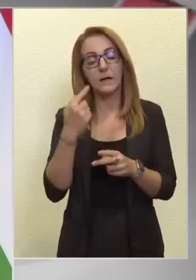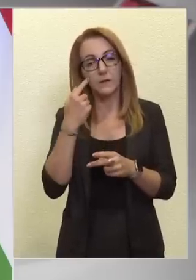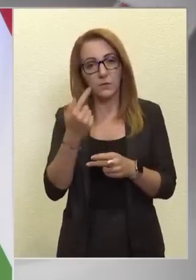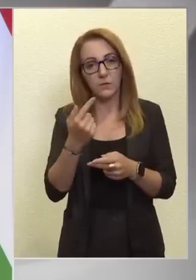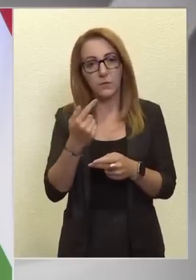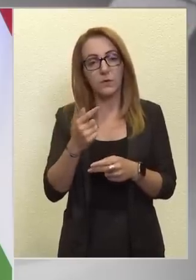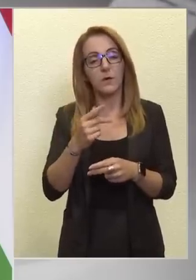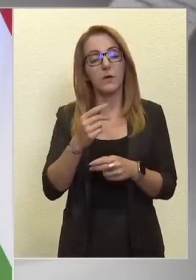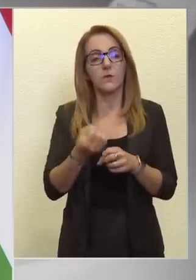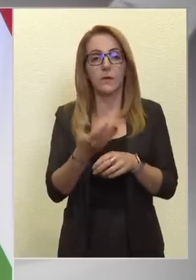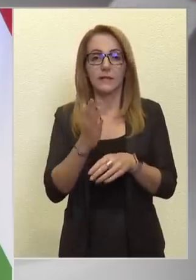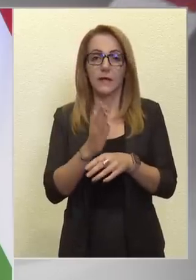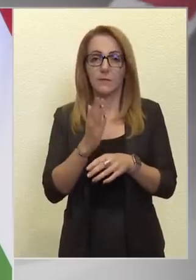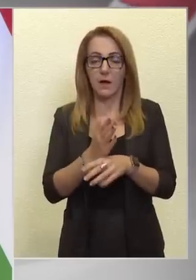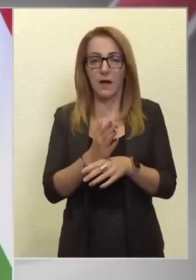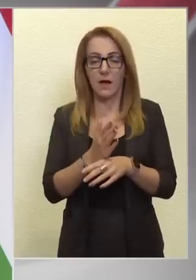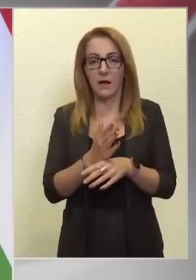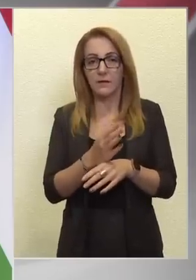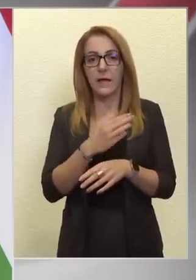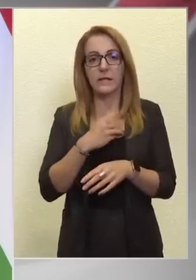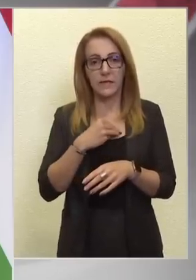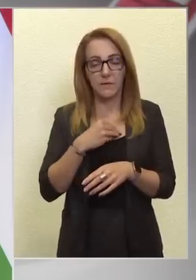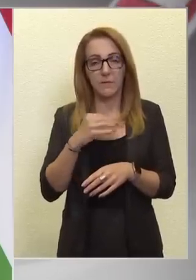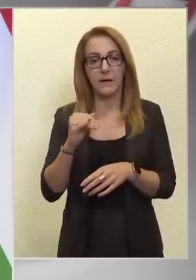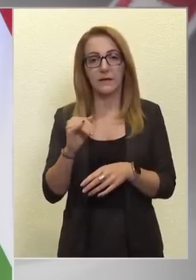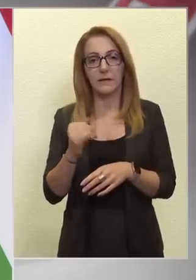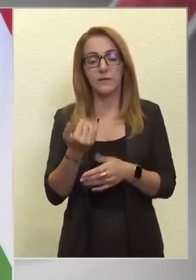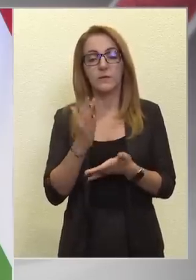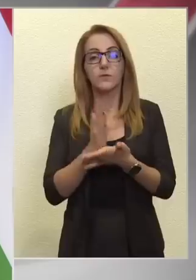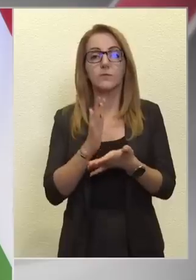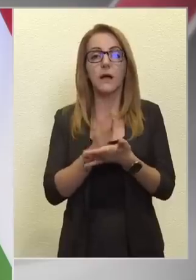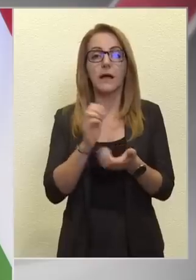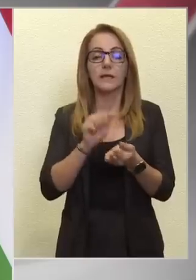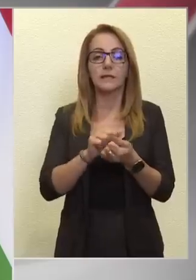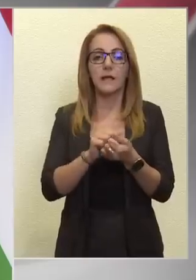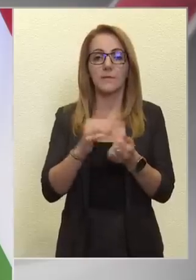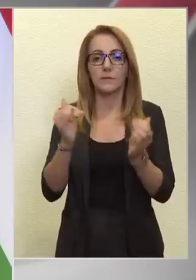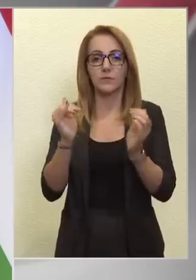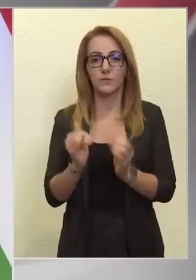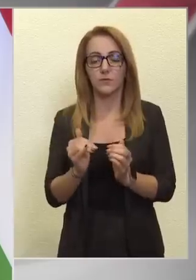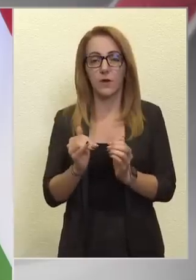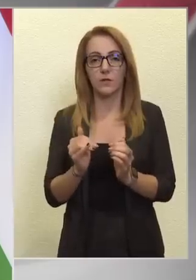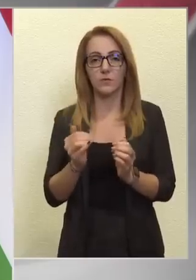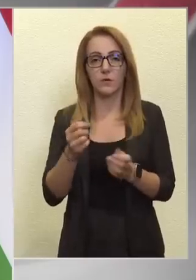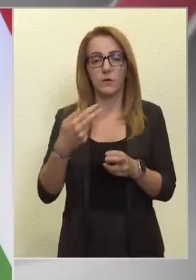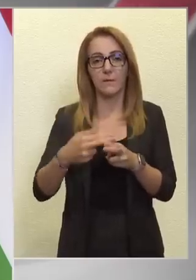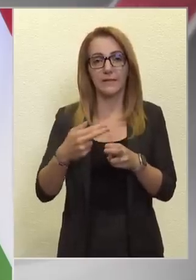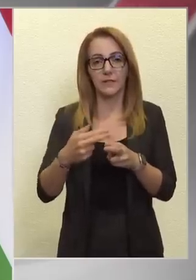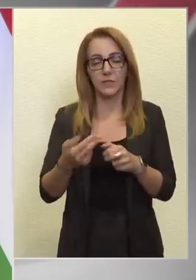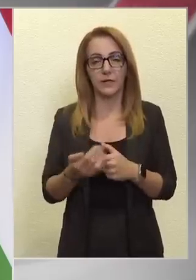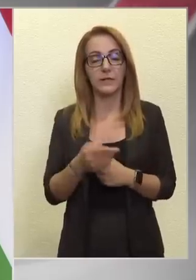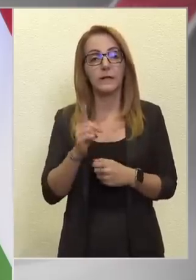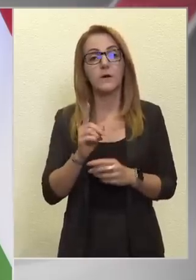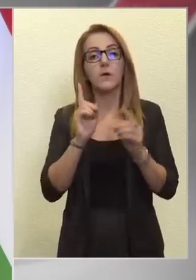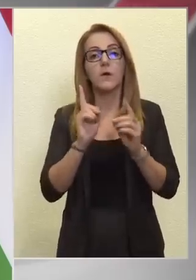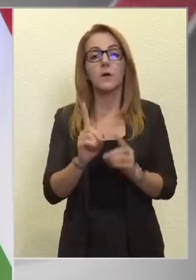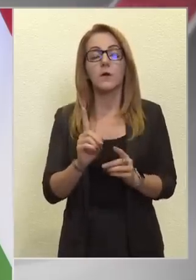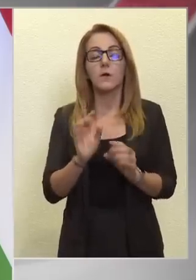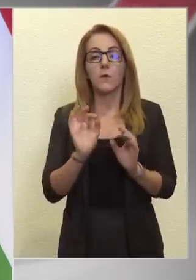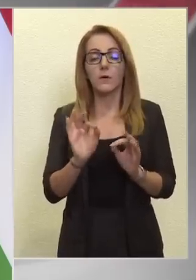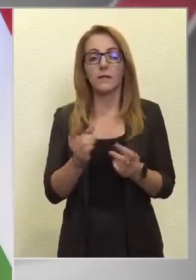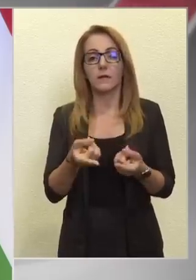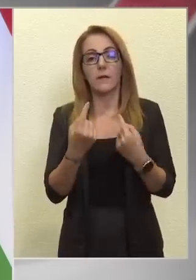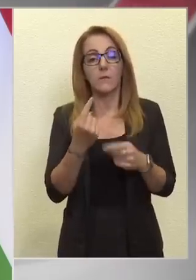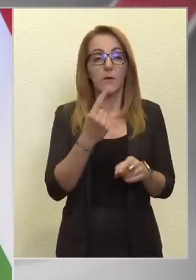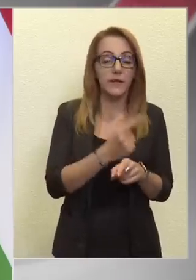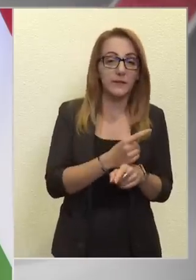lényegesen enyhébbek, és most már azért a száma is nagyon csekélye megbetegedéseknek. De azt, hogy konkrétan ebből rendeltünk,